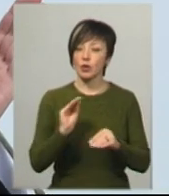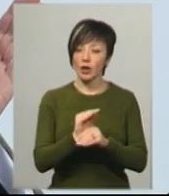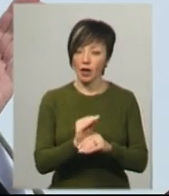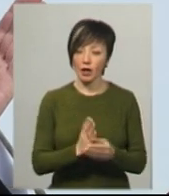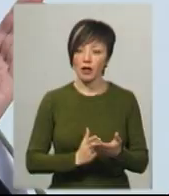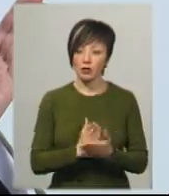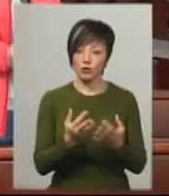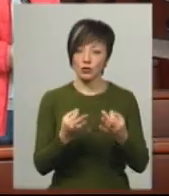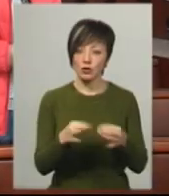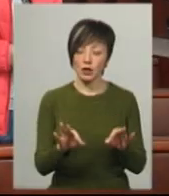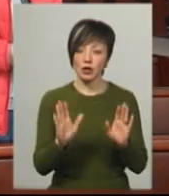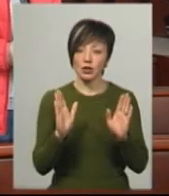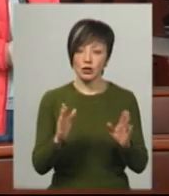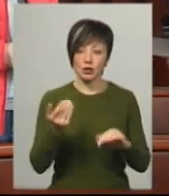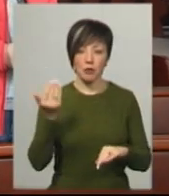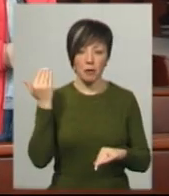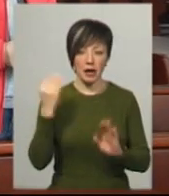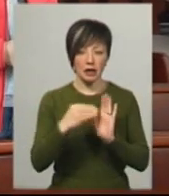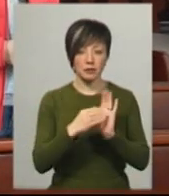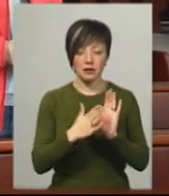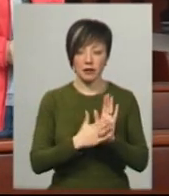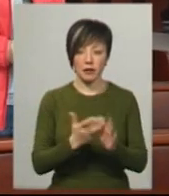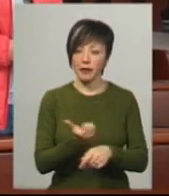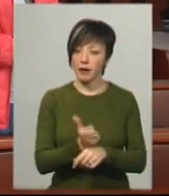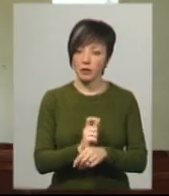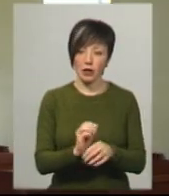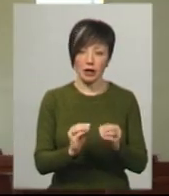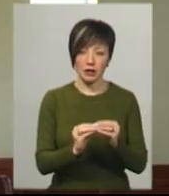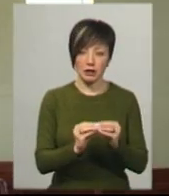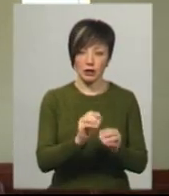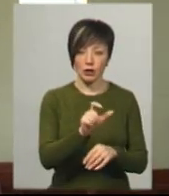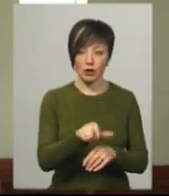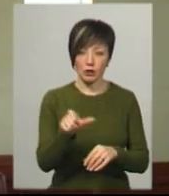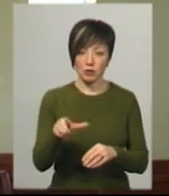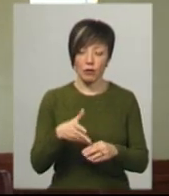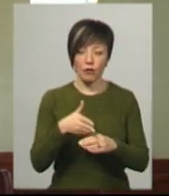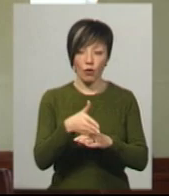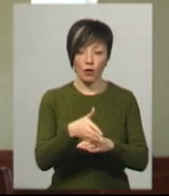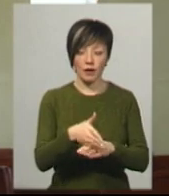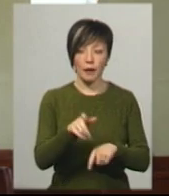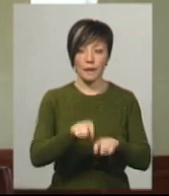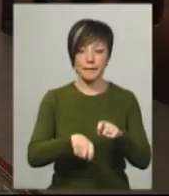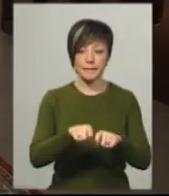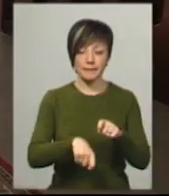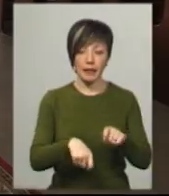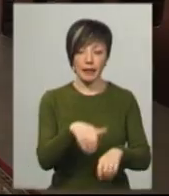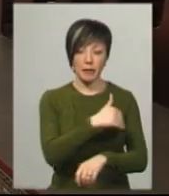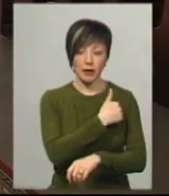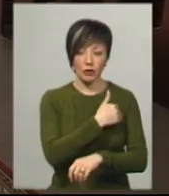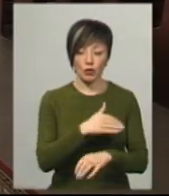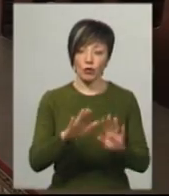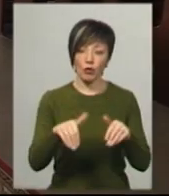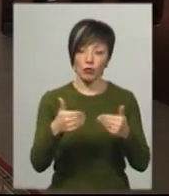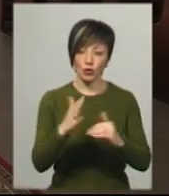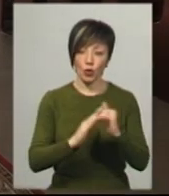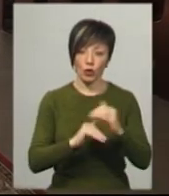на службу пускають лише за попереднім записом і не більше десяти осіб. При вході до храму їм вимірюють температуру та пропонують